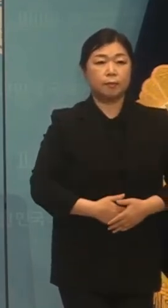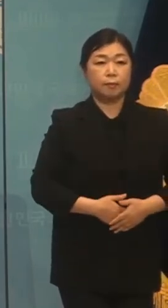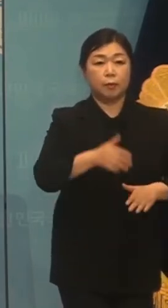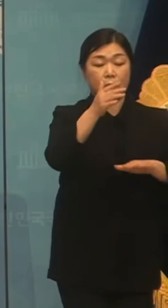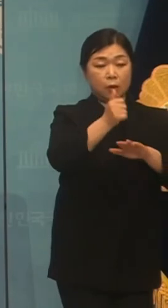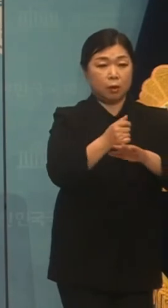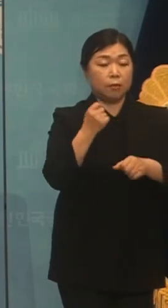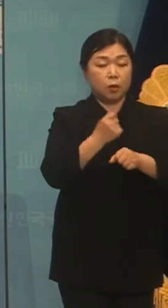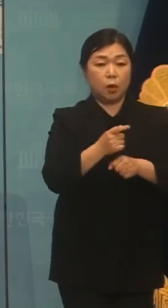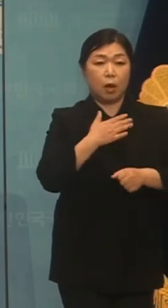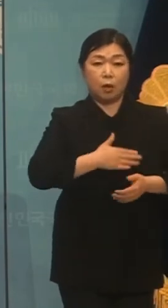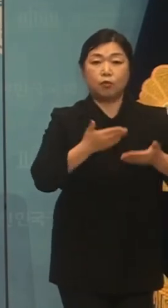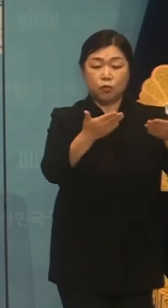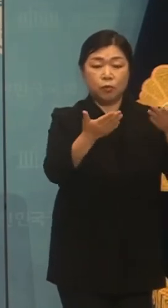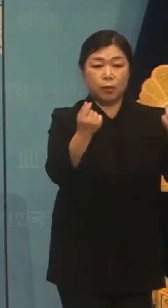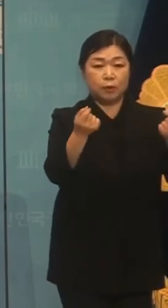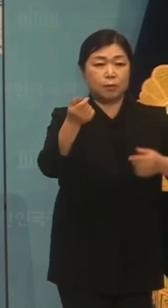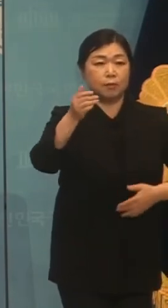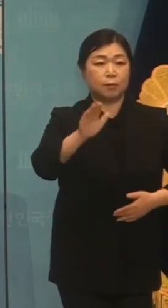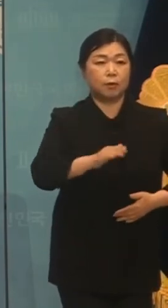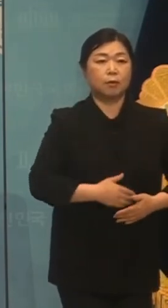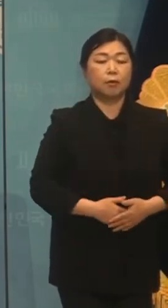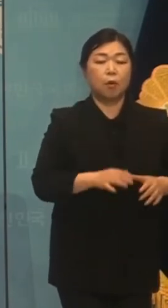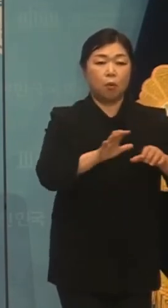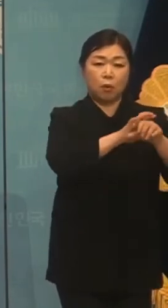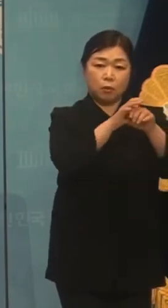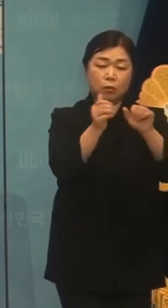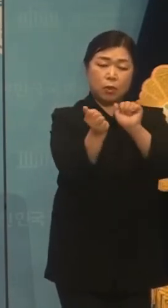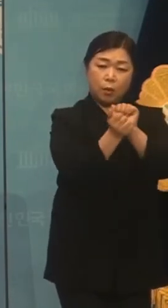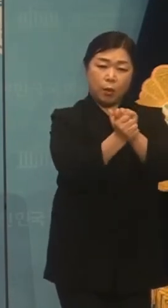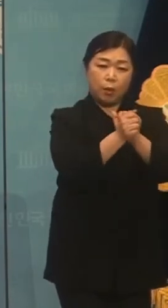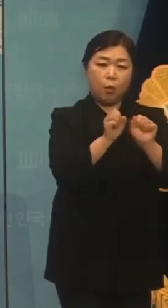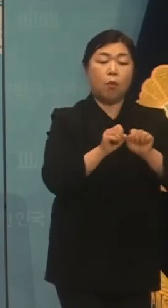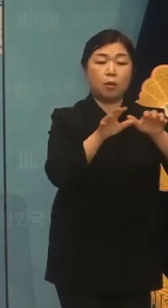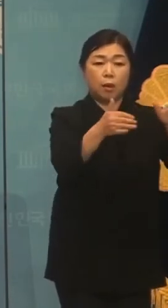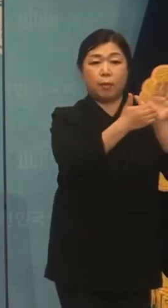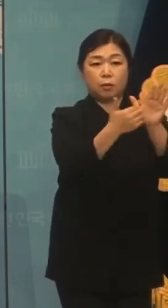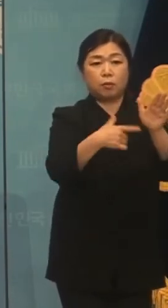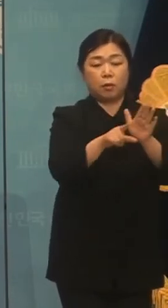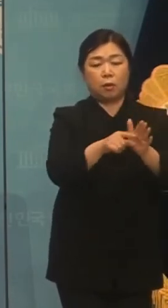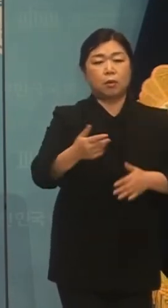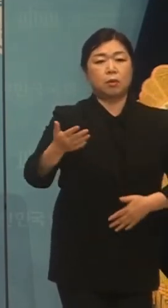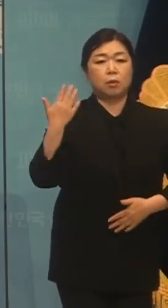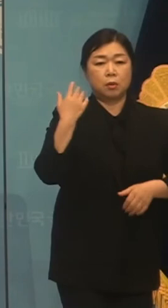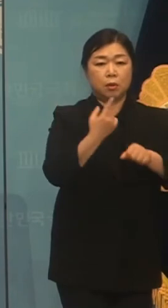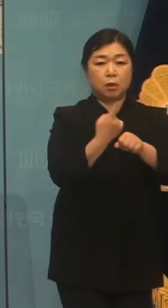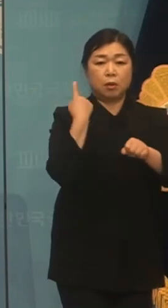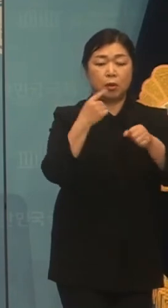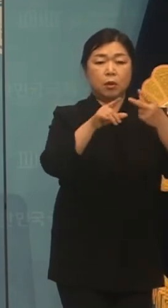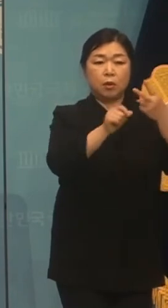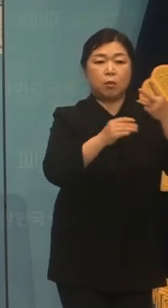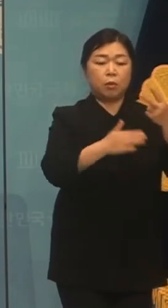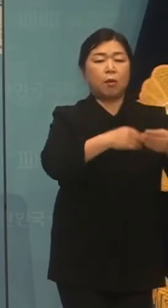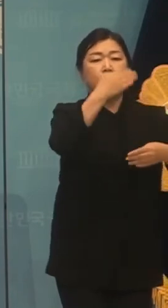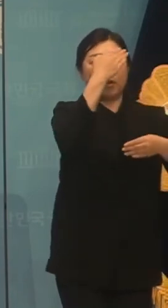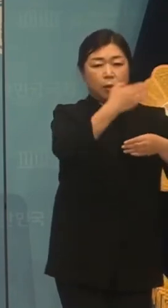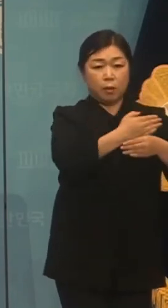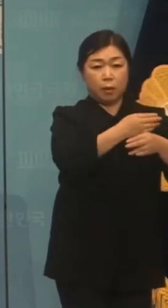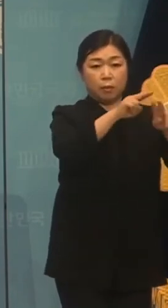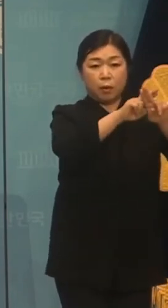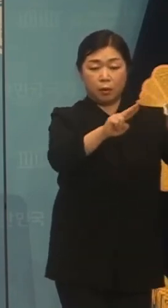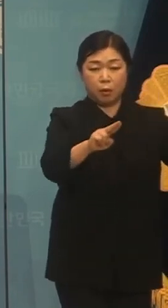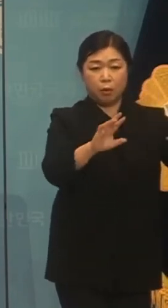끝으로 이미 통보를 받으셨겠지만 코로나19 감염증 확산 방지를 위해서 지난해 2월부터 폐쇄되어 있었던